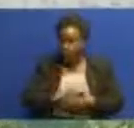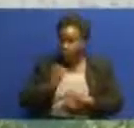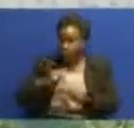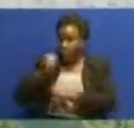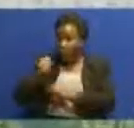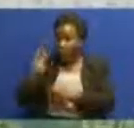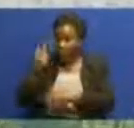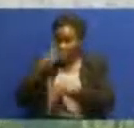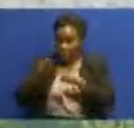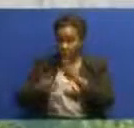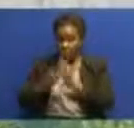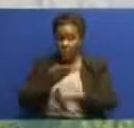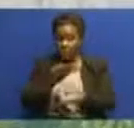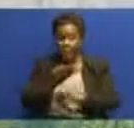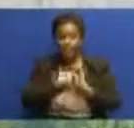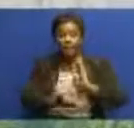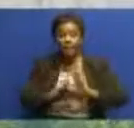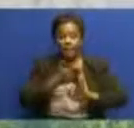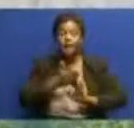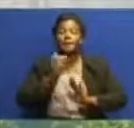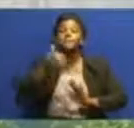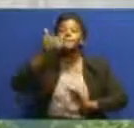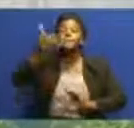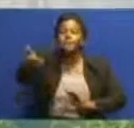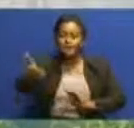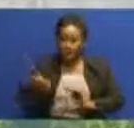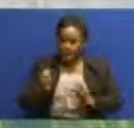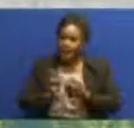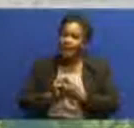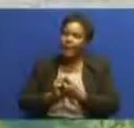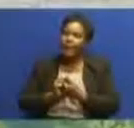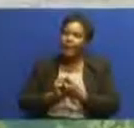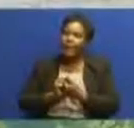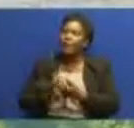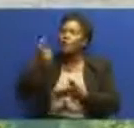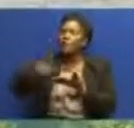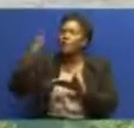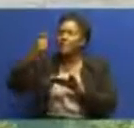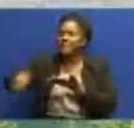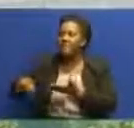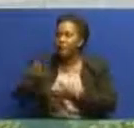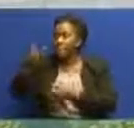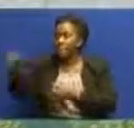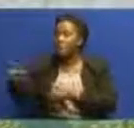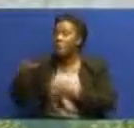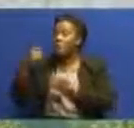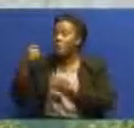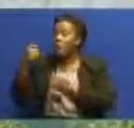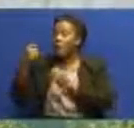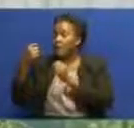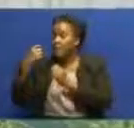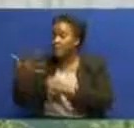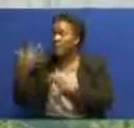ujenzi huu itaanza baada ya hapo na ndipo fidia kwa kazi zaidi ya msina nne wanaozunguka kituo hiki